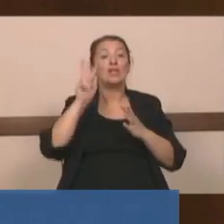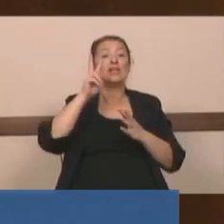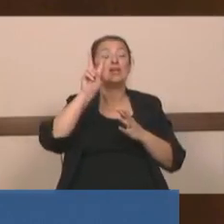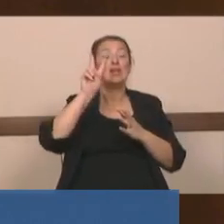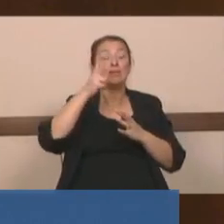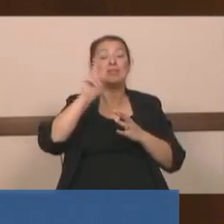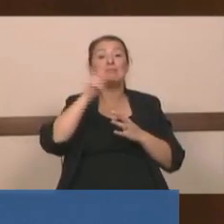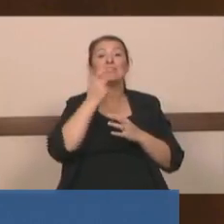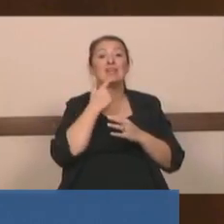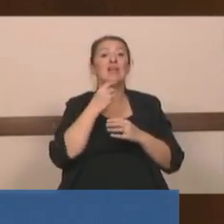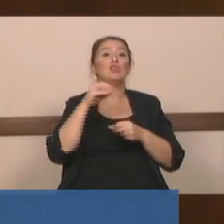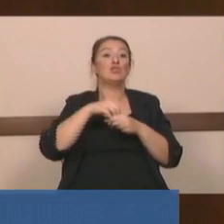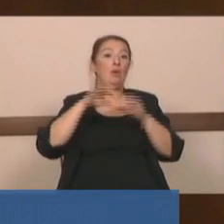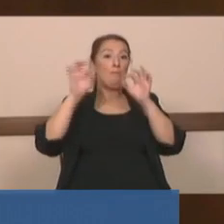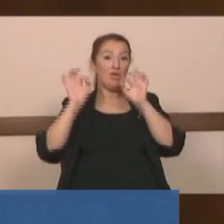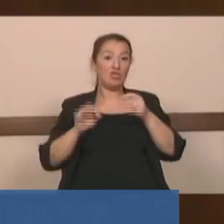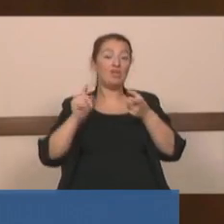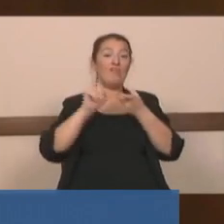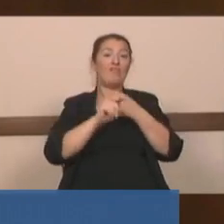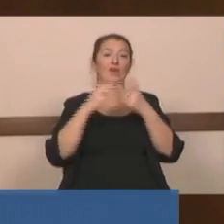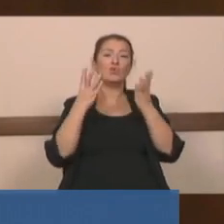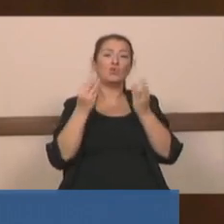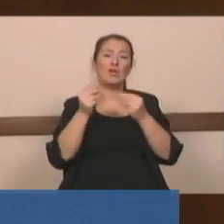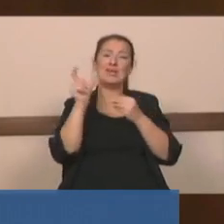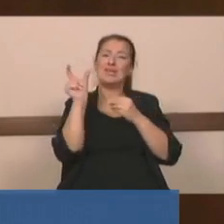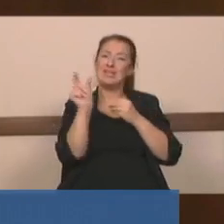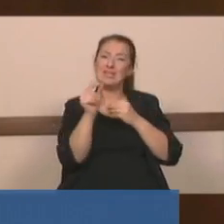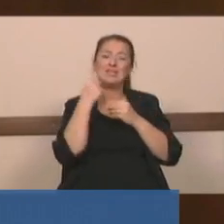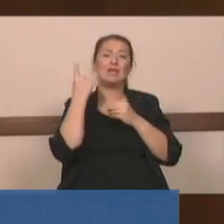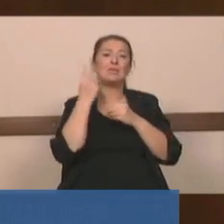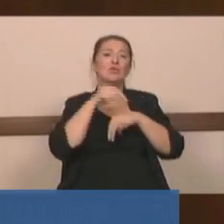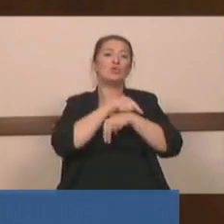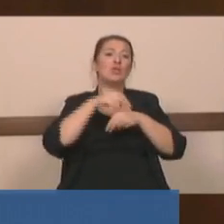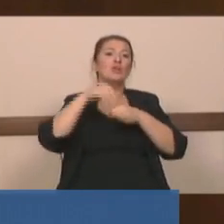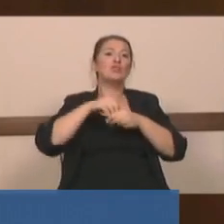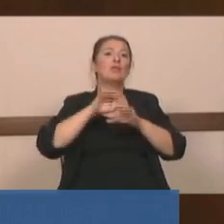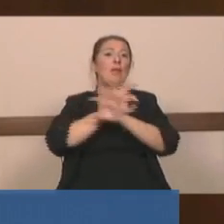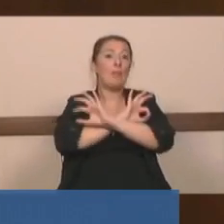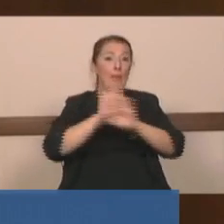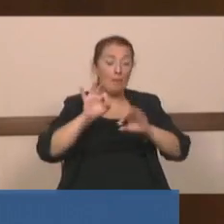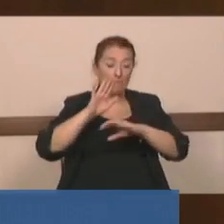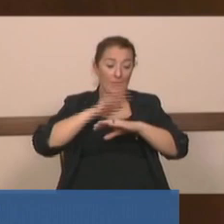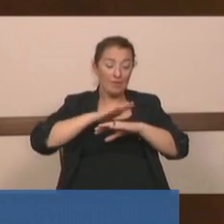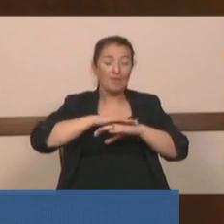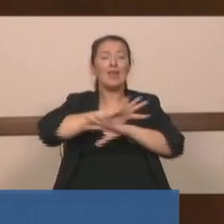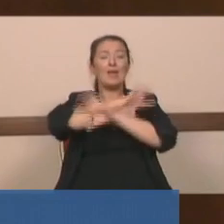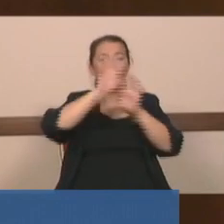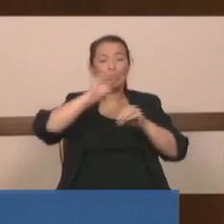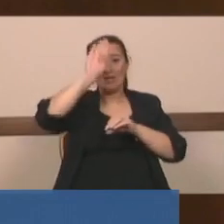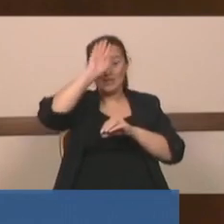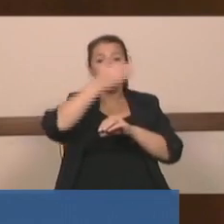içerisinde başlayacağını ve çok kısa bir süre içerisinde tamamlanarak bütün İstanbul'a hizmet edeceğini